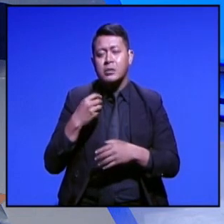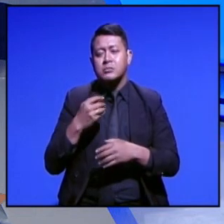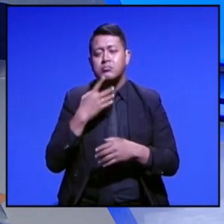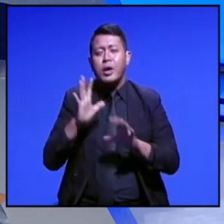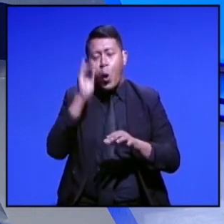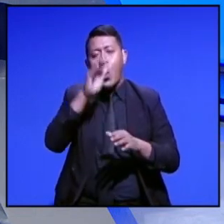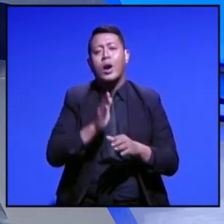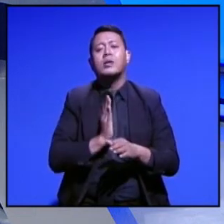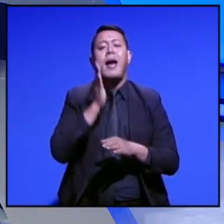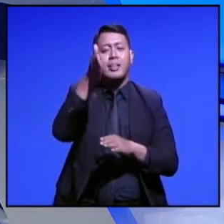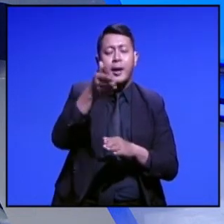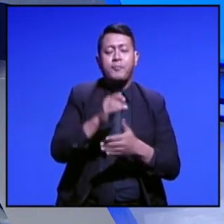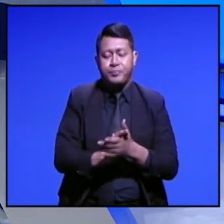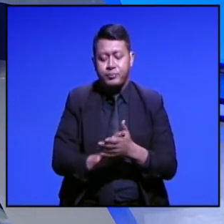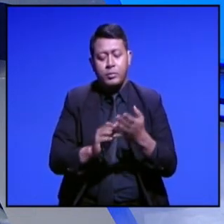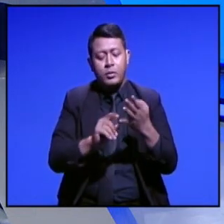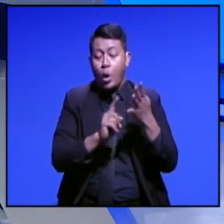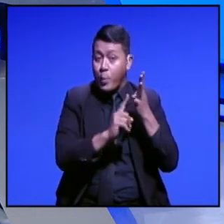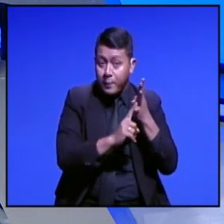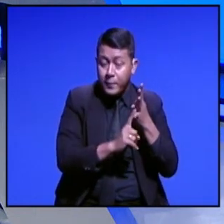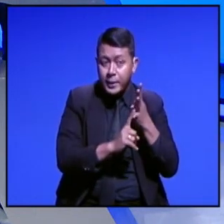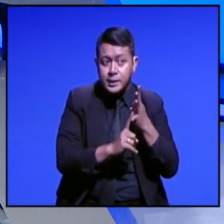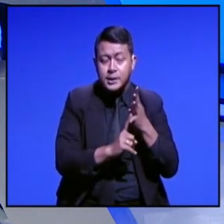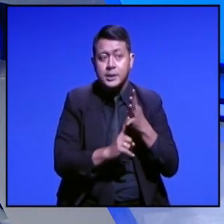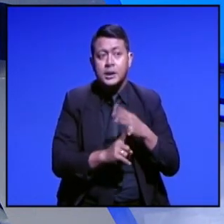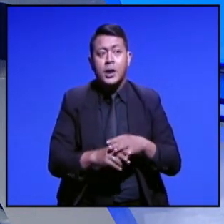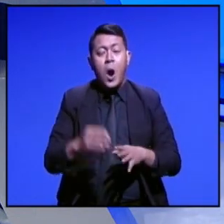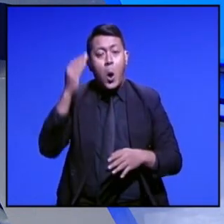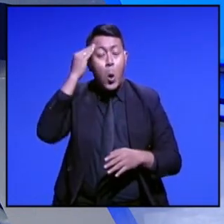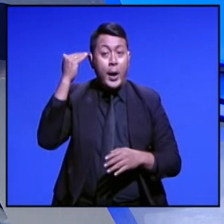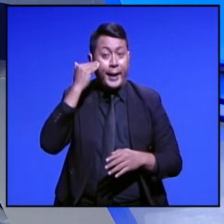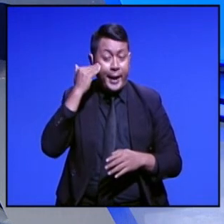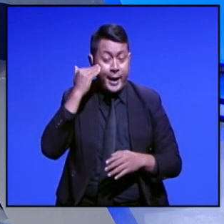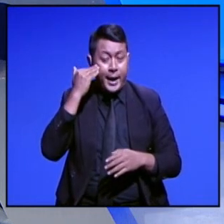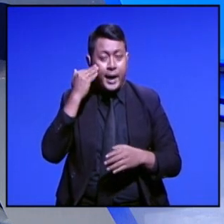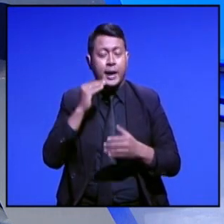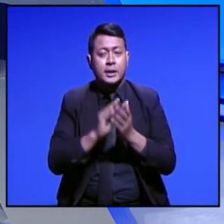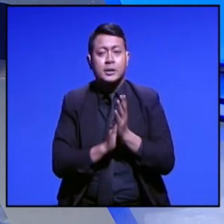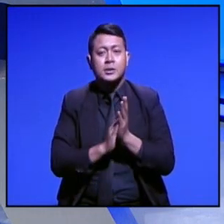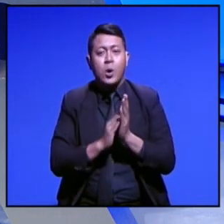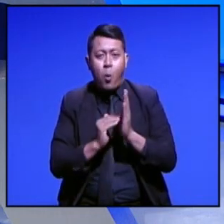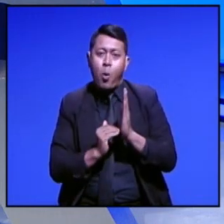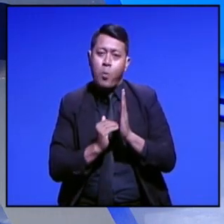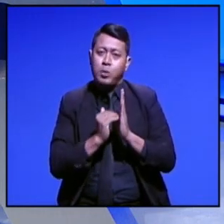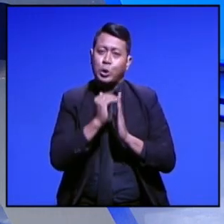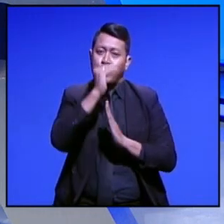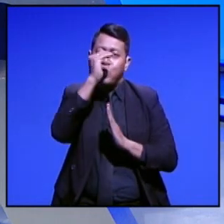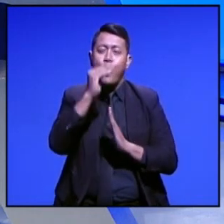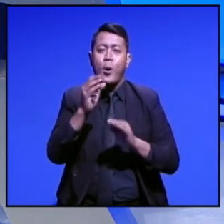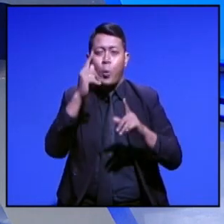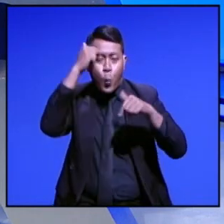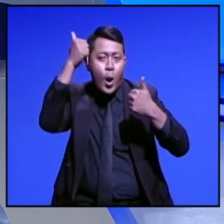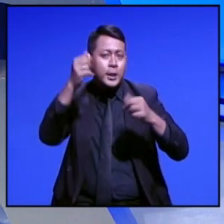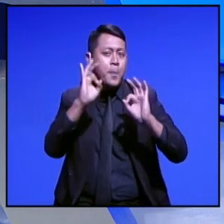jenjang studi. Di peringkat keempat ada Negeri Ginseng yang tercatat mengalami pertumbuhan kualitas pendidikan sangat pesat.